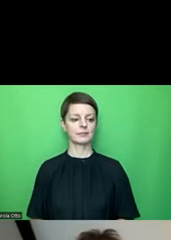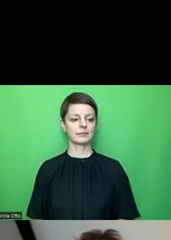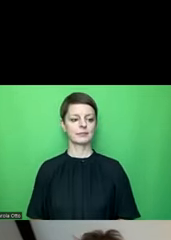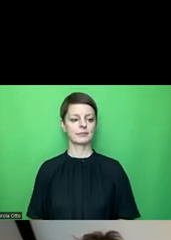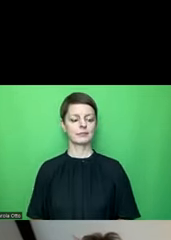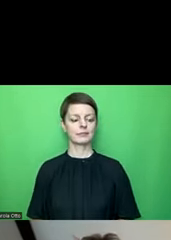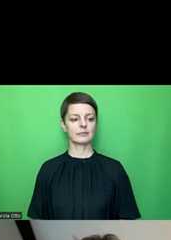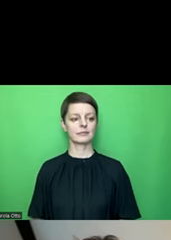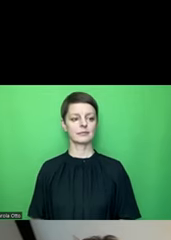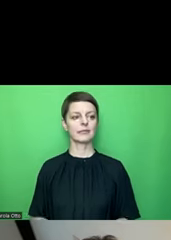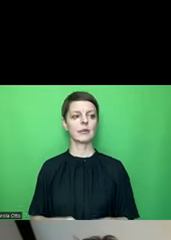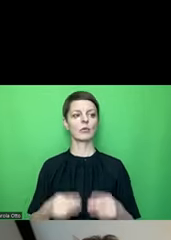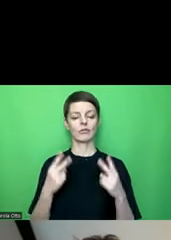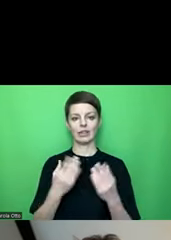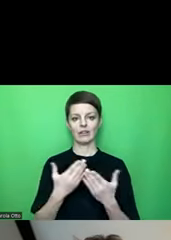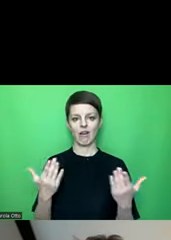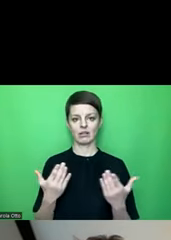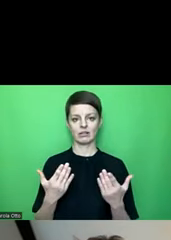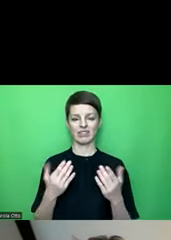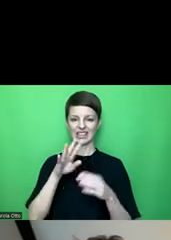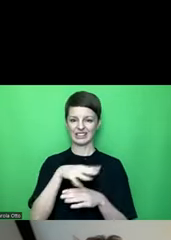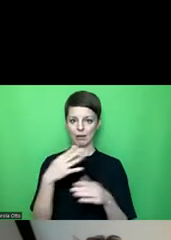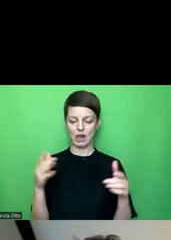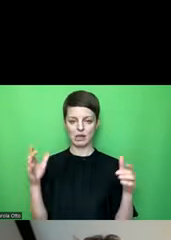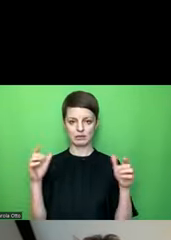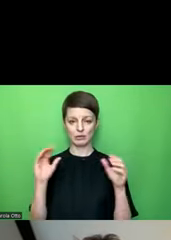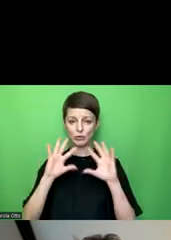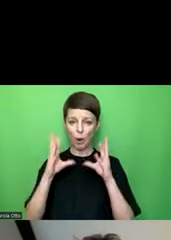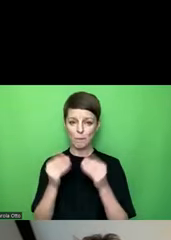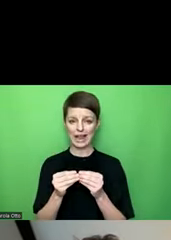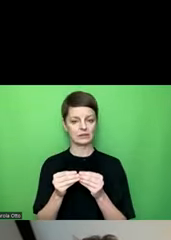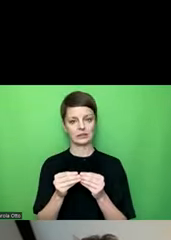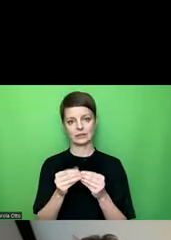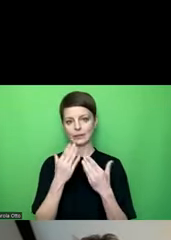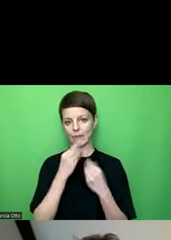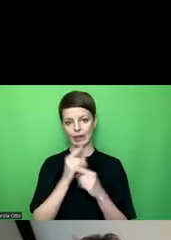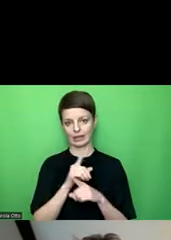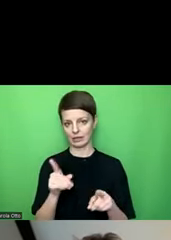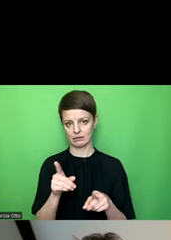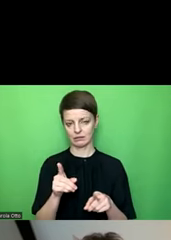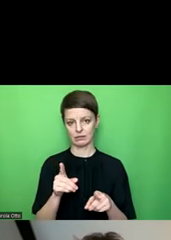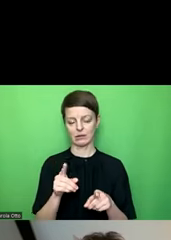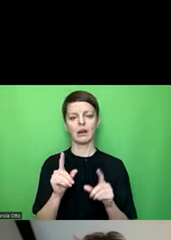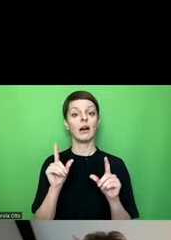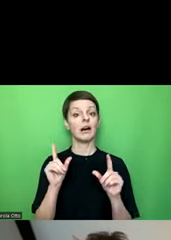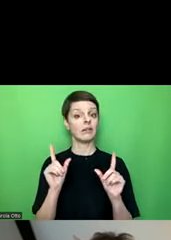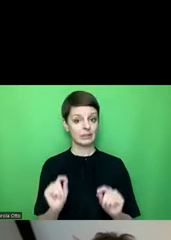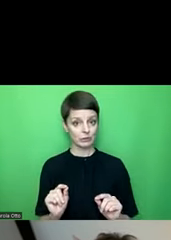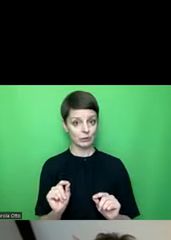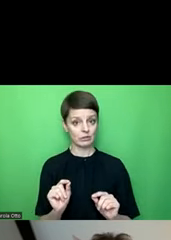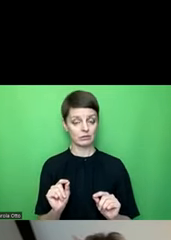dass Sie keine komplexen Tabellen machen. Eine komplexe Tabelle ist, wenn ich mir